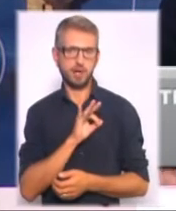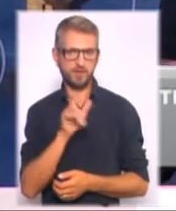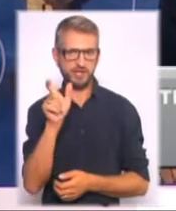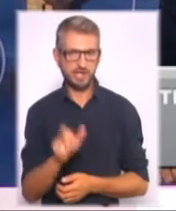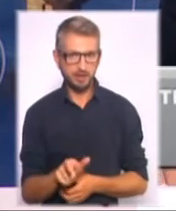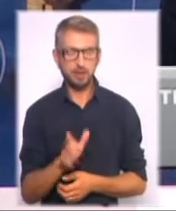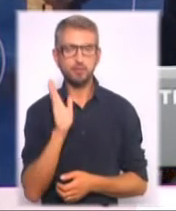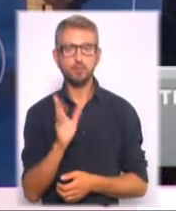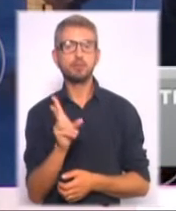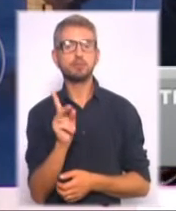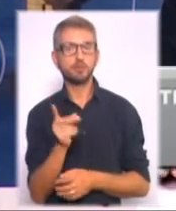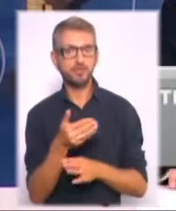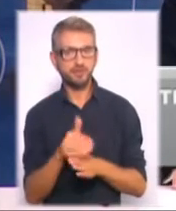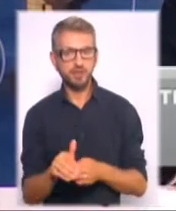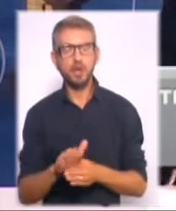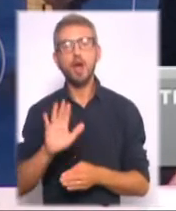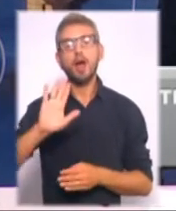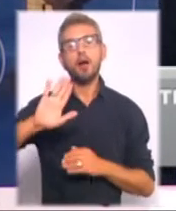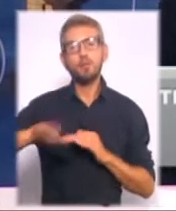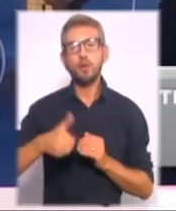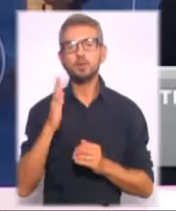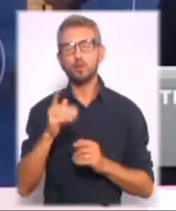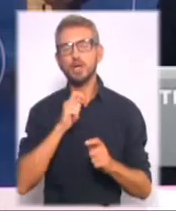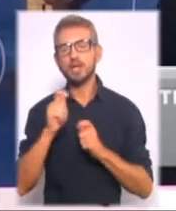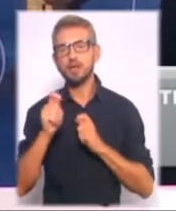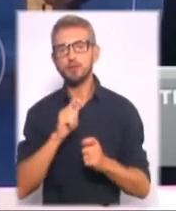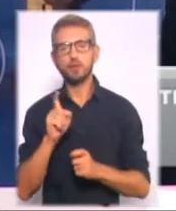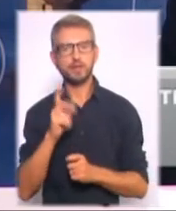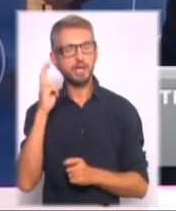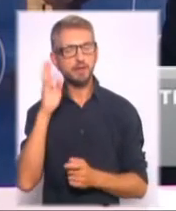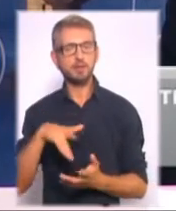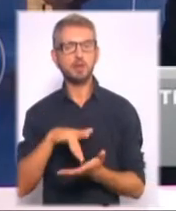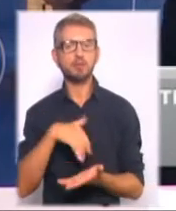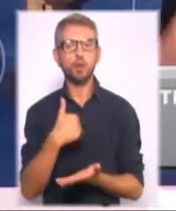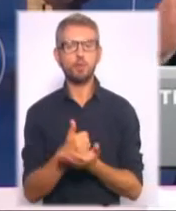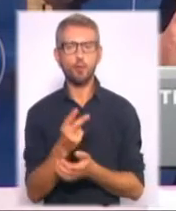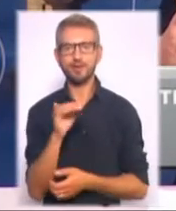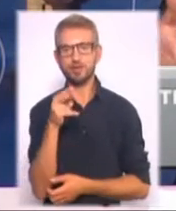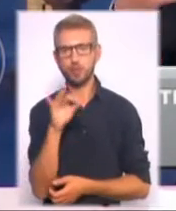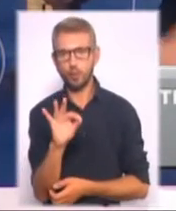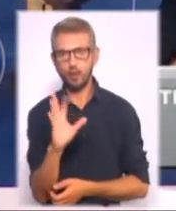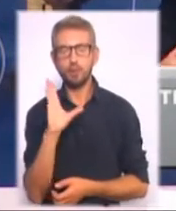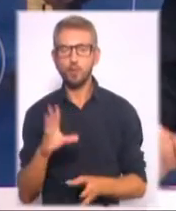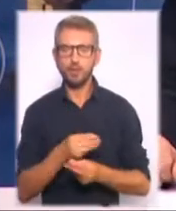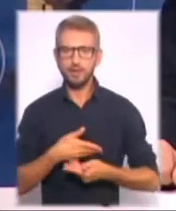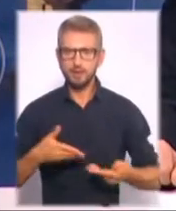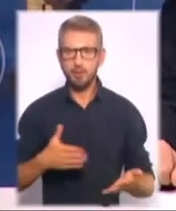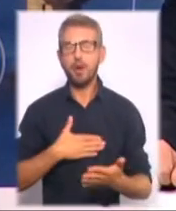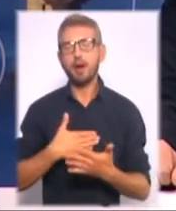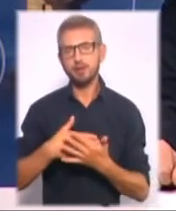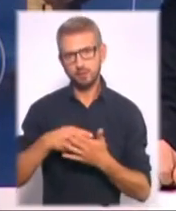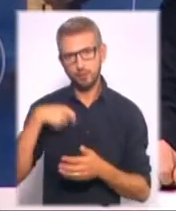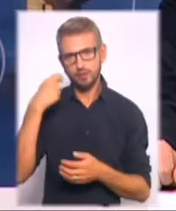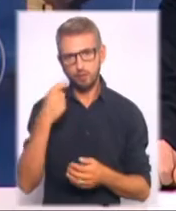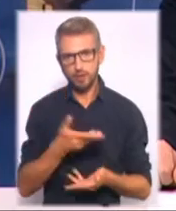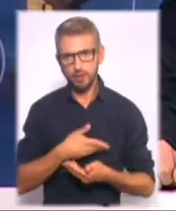гостем другої частини, після цього буде інтерв'ю з київським міським головою Віталієм Кличком. Тож, будьте з нами, активно долучайтеся до нашої